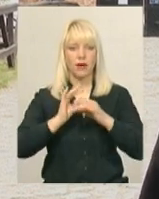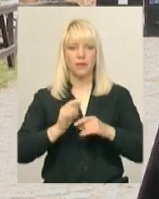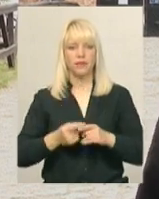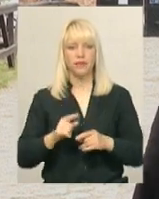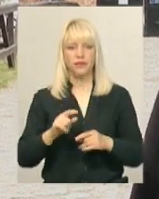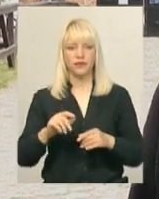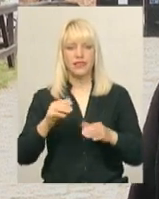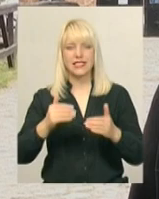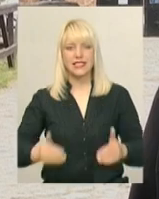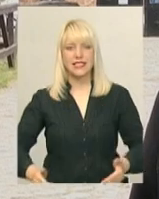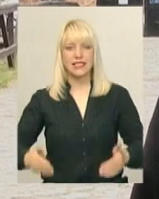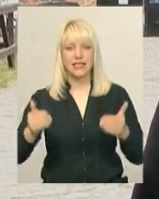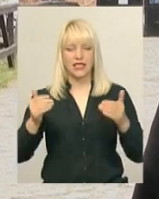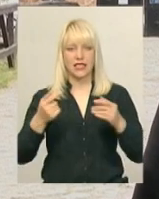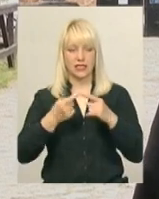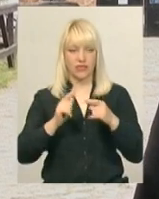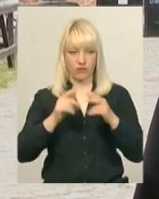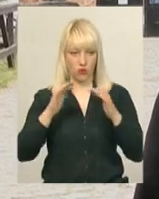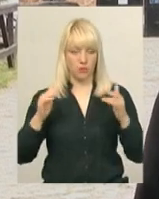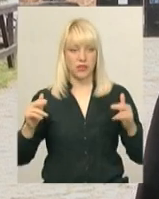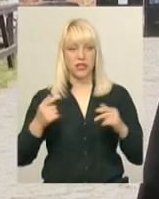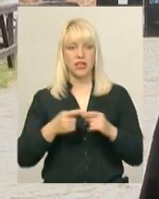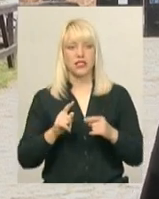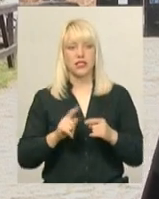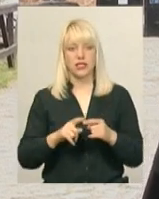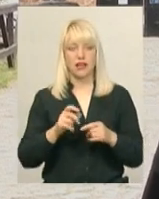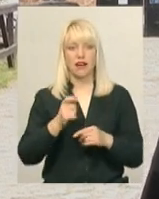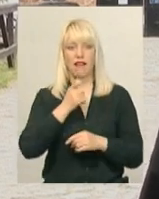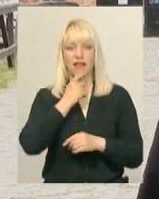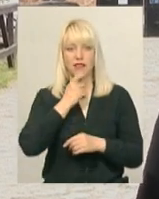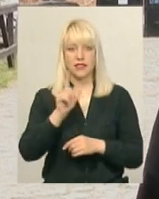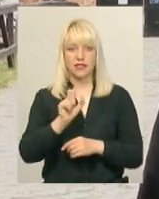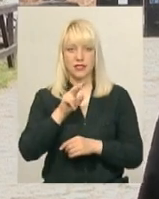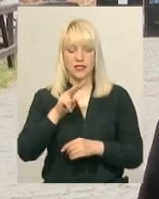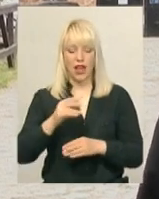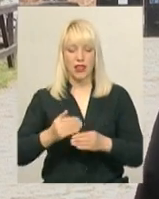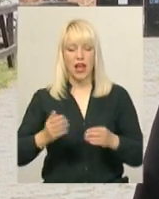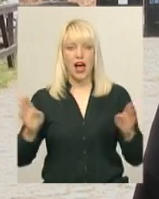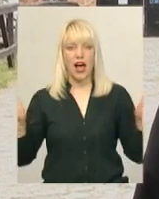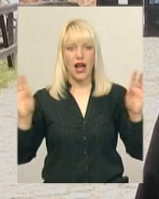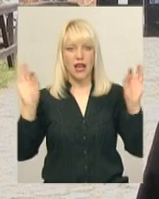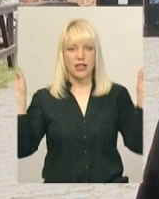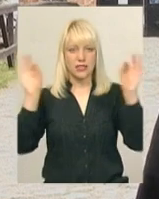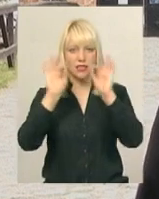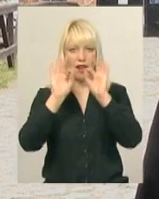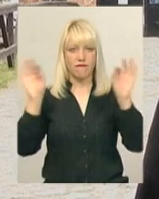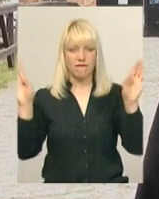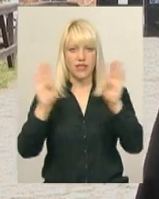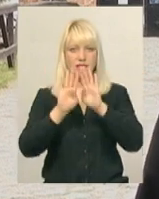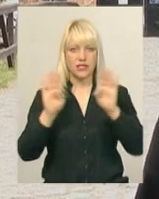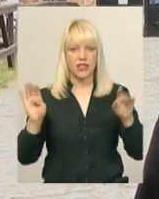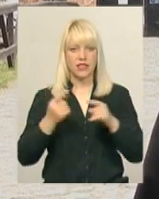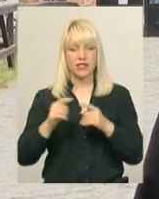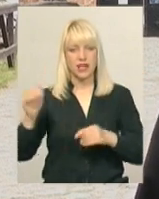Стіни фортеці – це стіни глядацького залу. А завіса, оперна завіса – це небо над